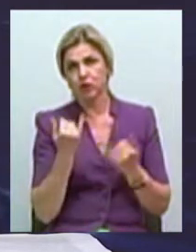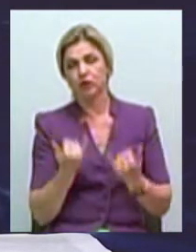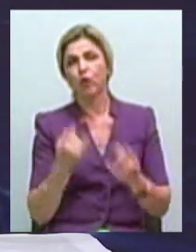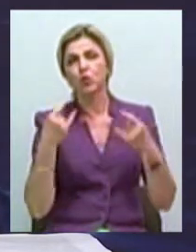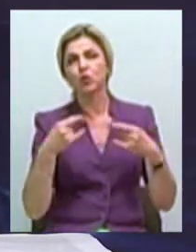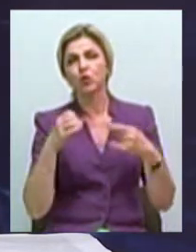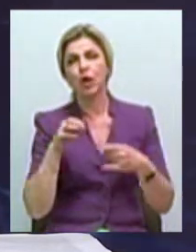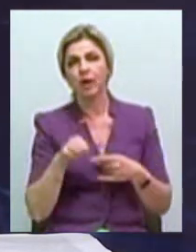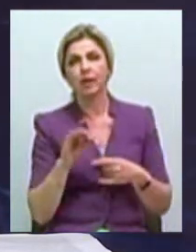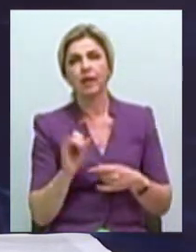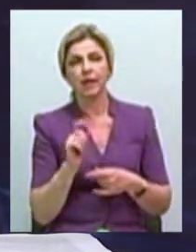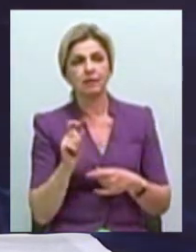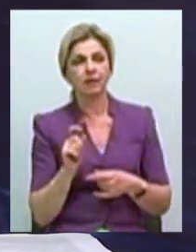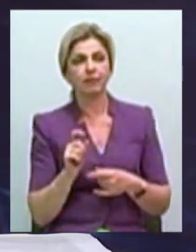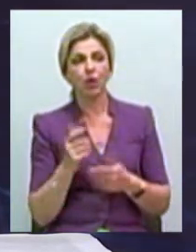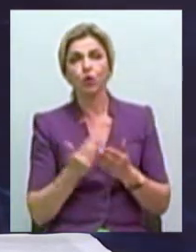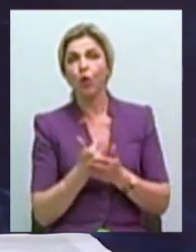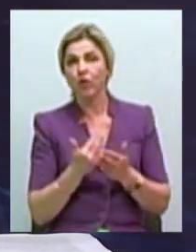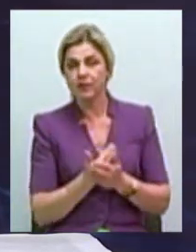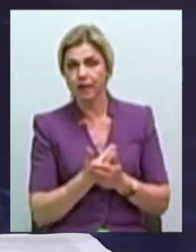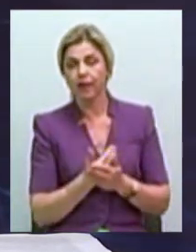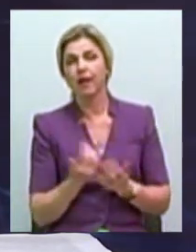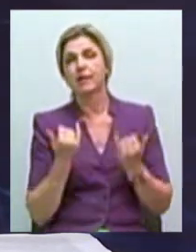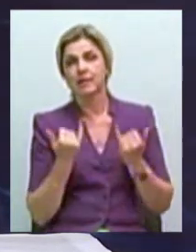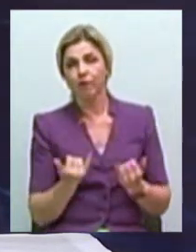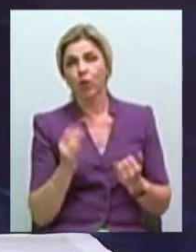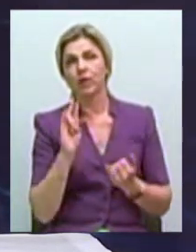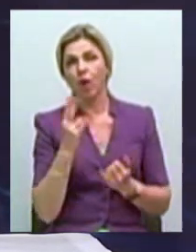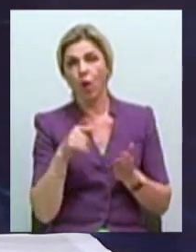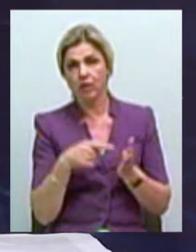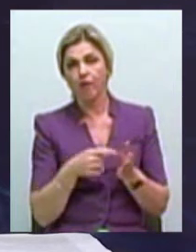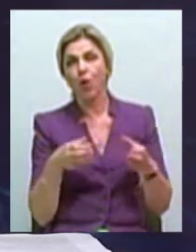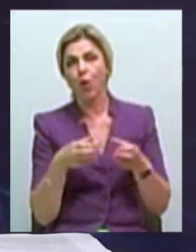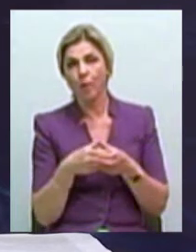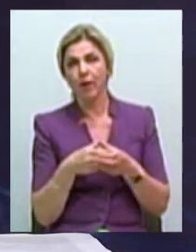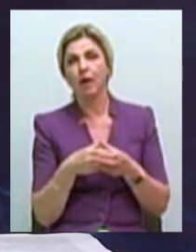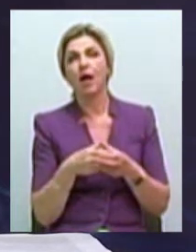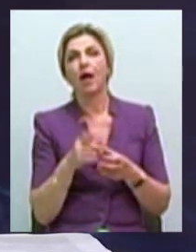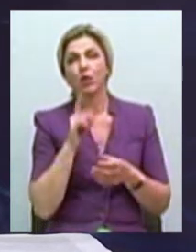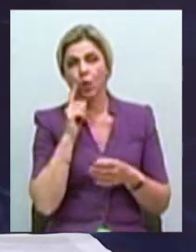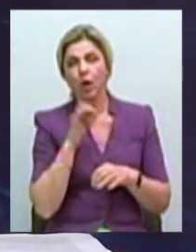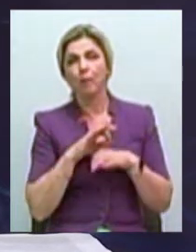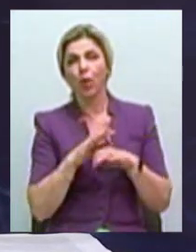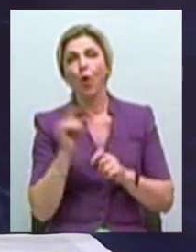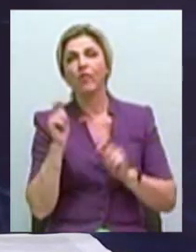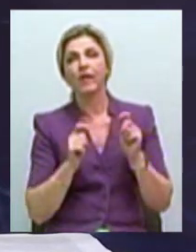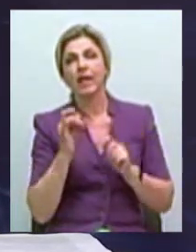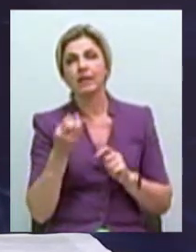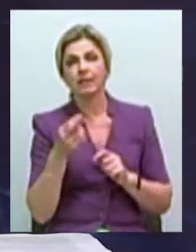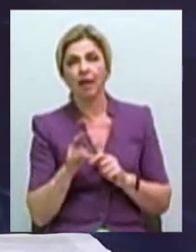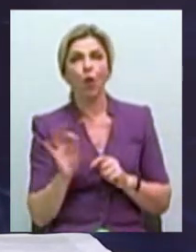из новостей. Сегодня в Николаеве команда Team Europe провела конференцию о